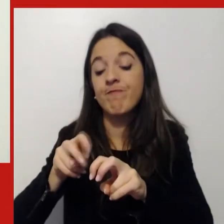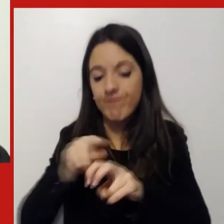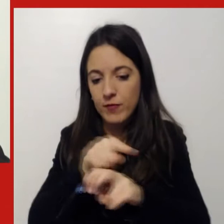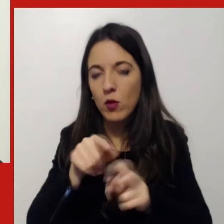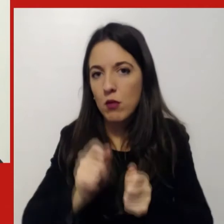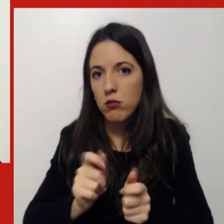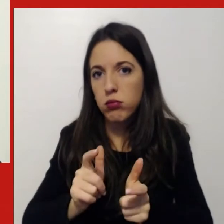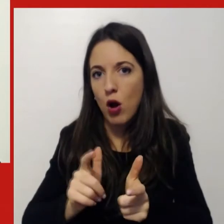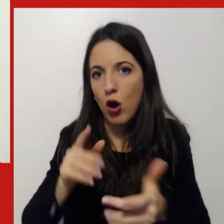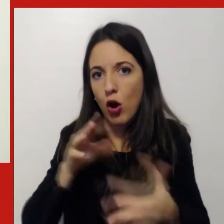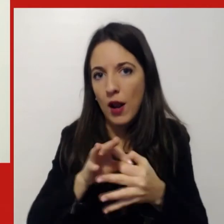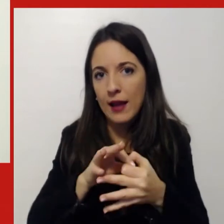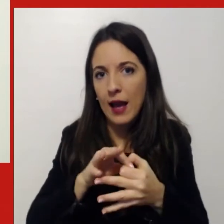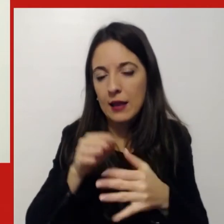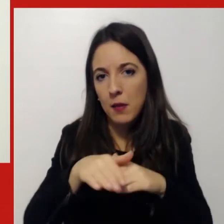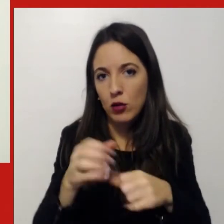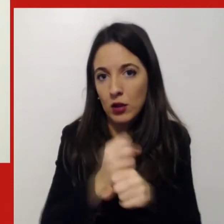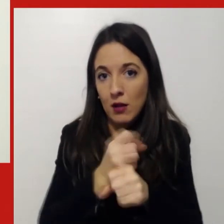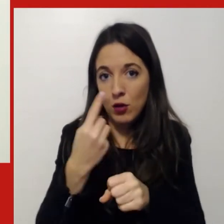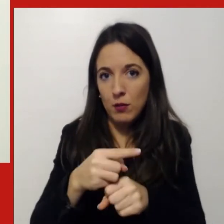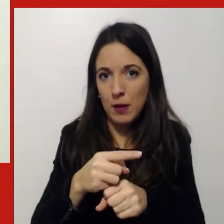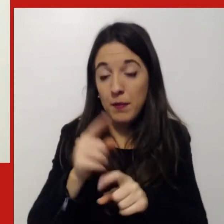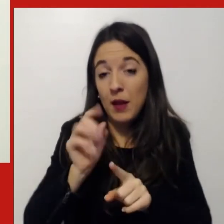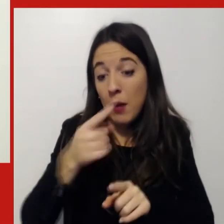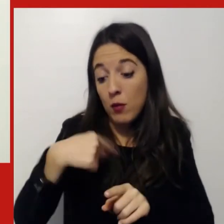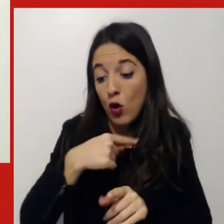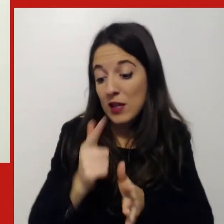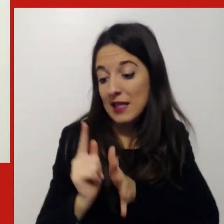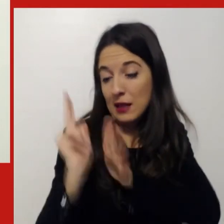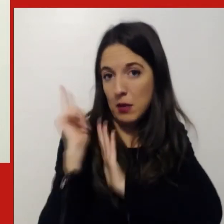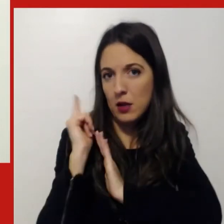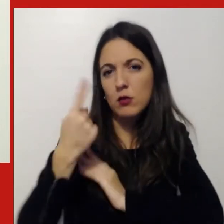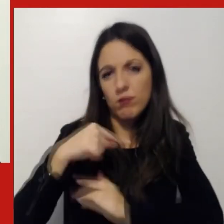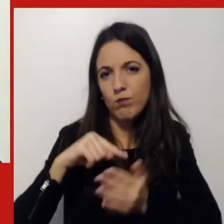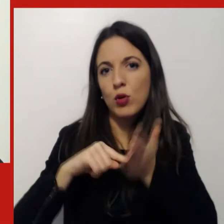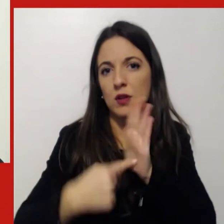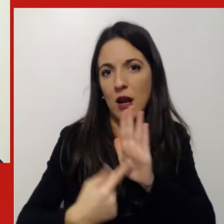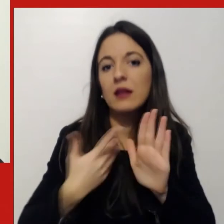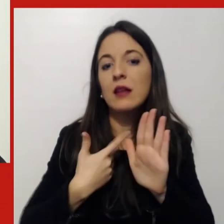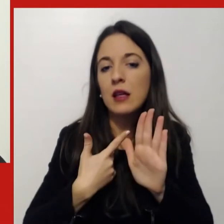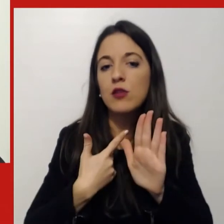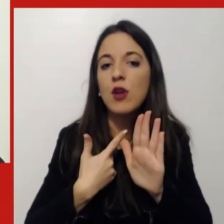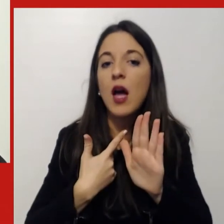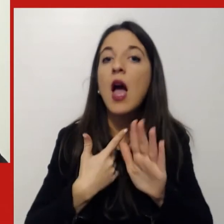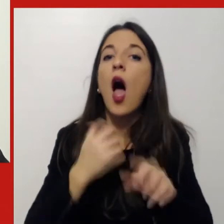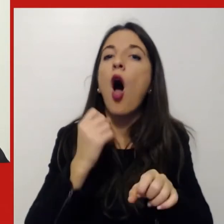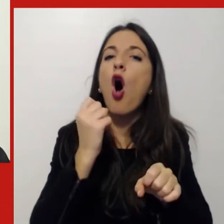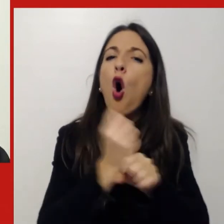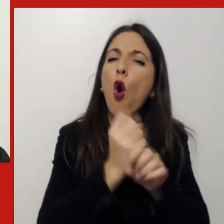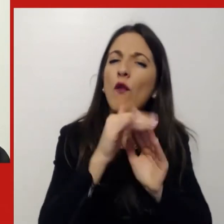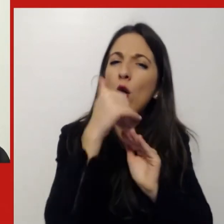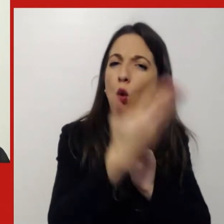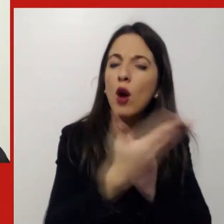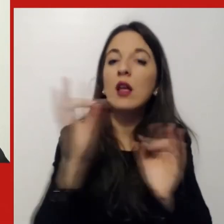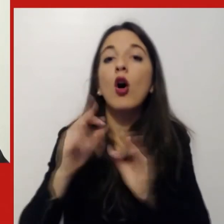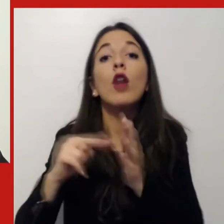dati la settimana scorsa alcune evidenze che ci dicono che in realtà overworking e tecnostress non sono